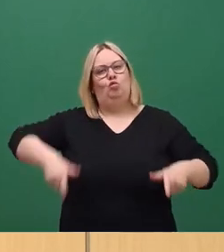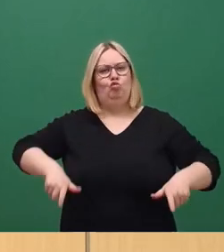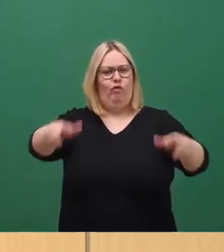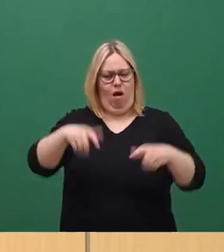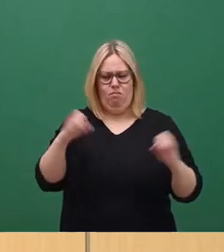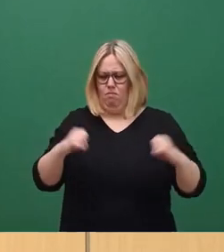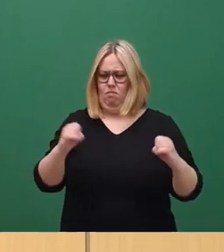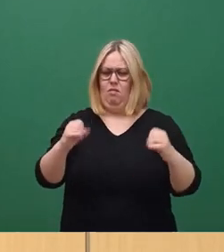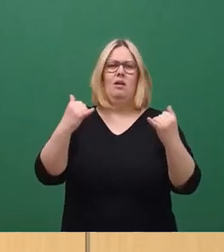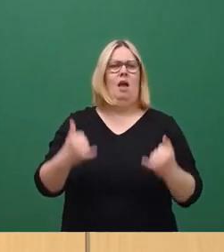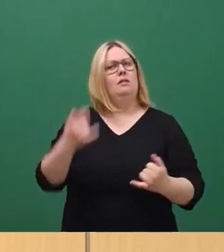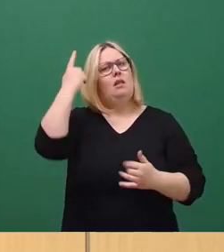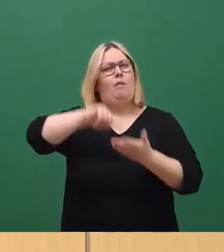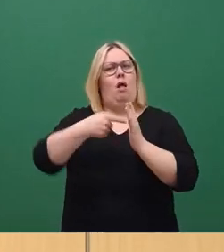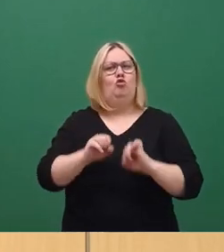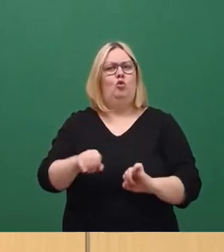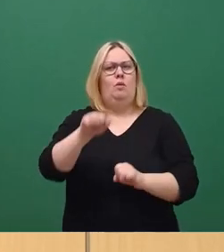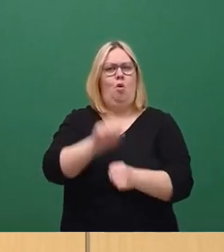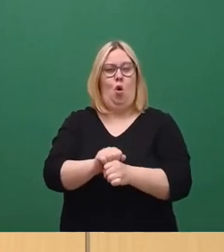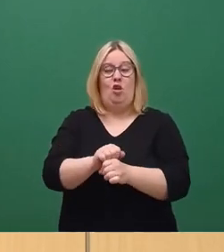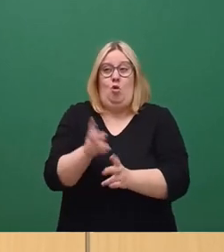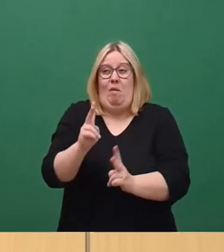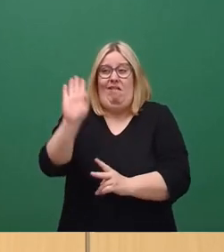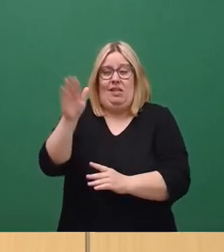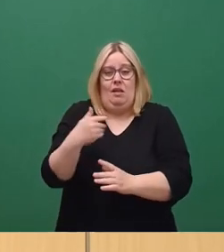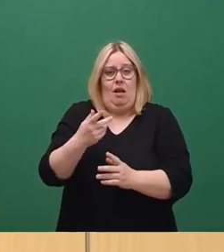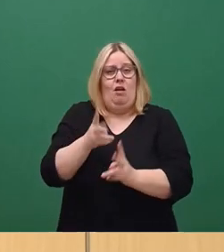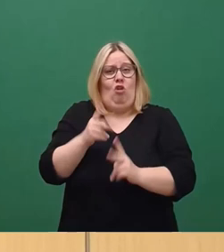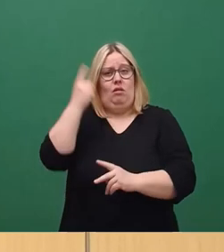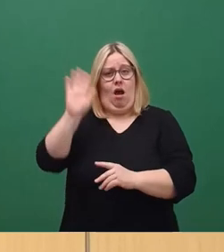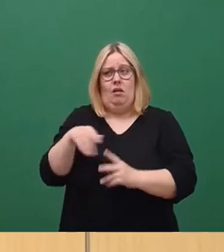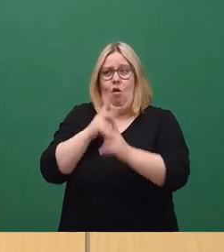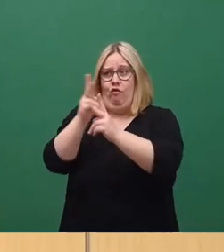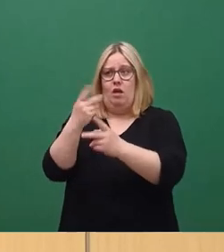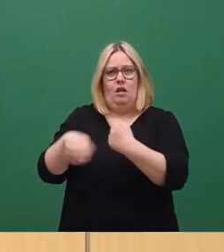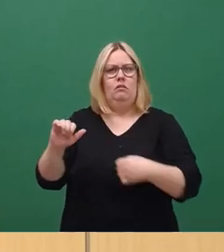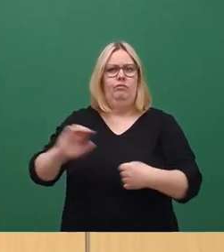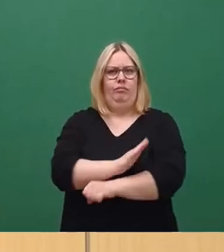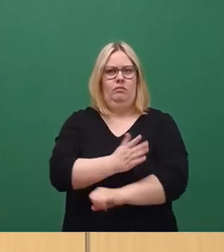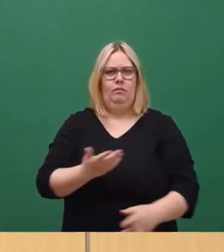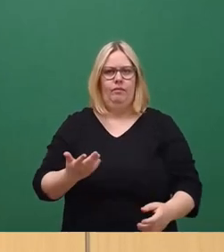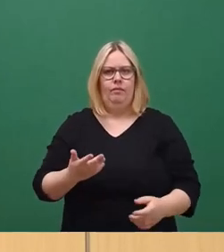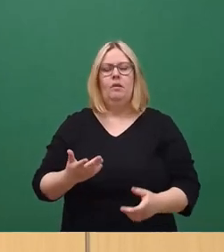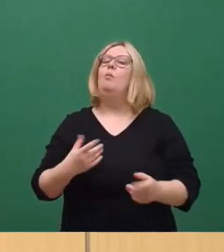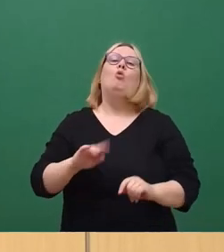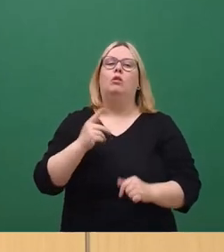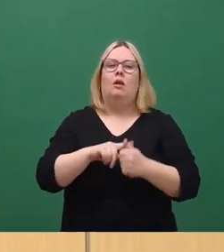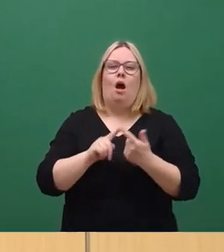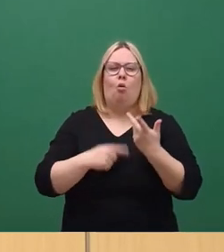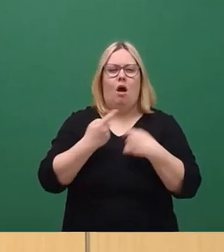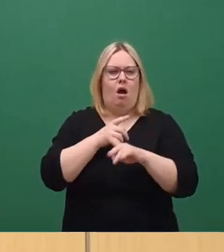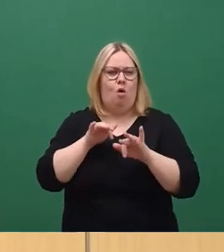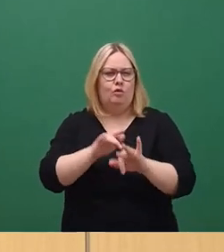die jetzt von einer Denkmalschutzbehörde, welche eigentlich im Auftrag des Stadtrates handeln sollte, zerschossen wird. Die endgültigen Auswirkungen dieser fragwürdigen